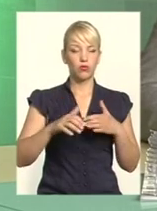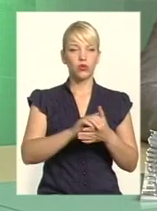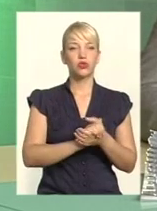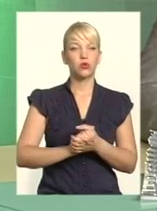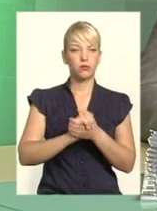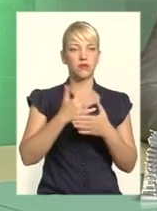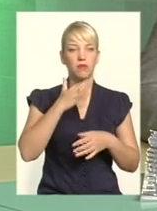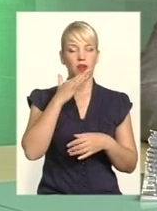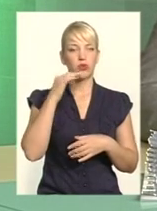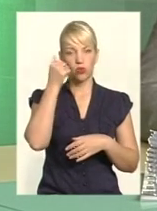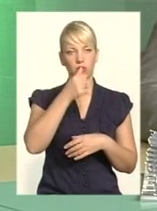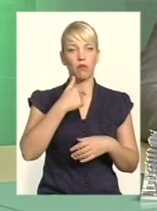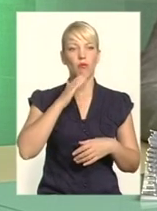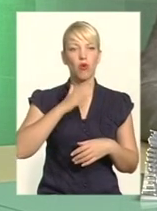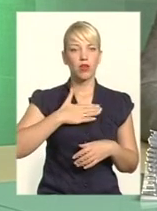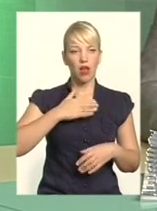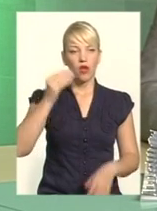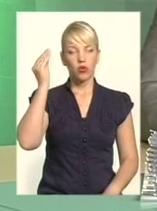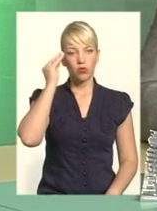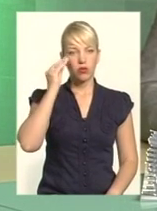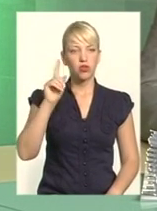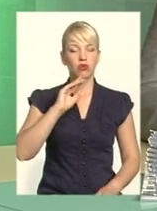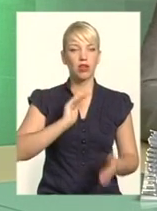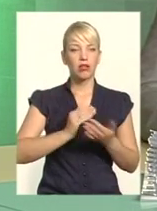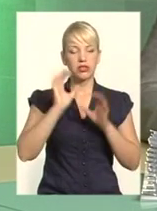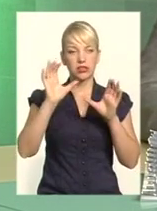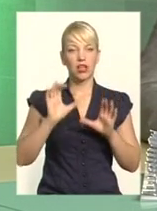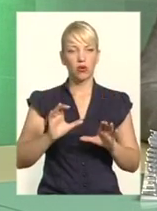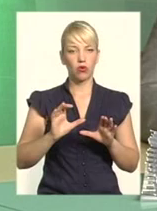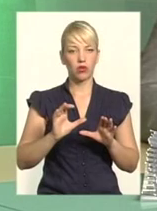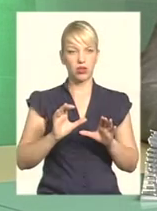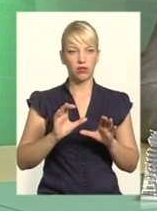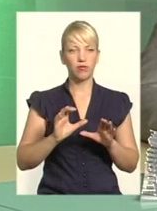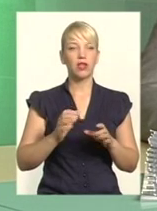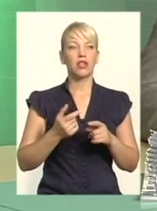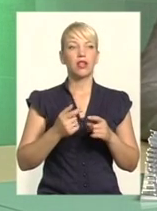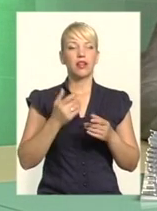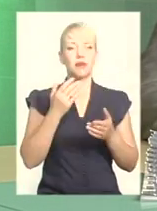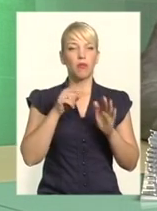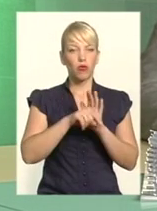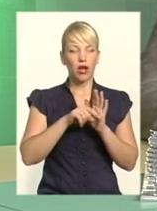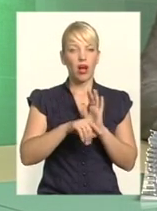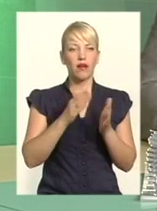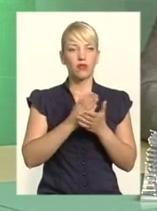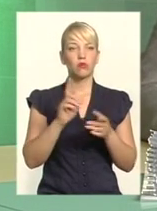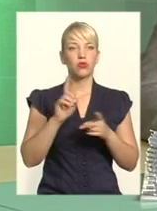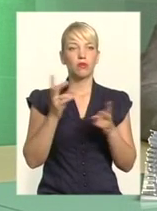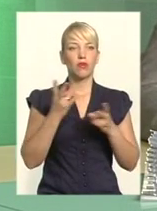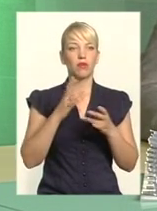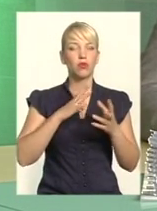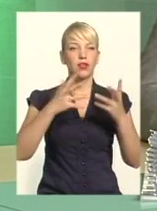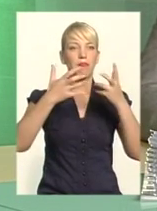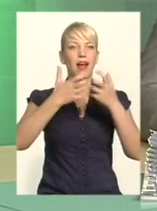якість закону якраз і полягає у тому, не лише в його положенні, а у тому, що в законі закладений механізм його